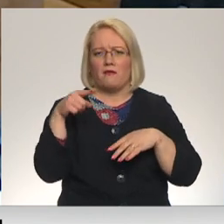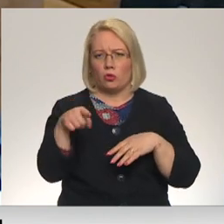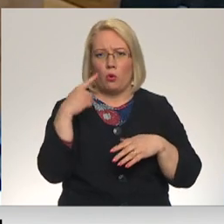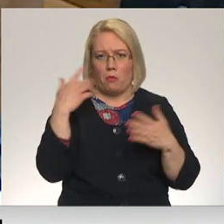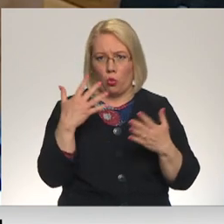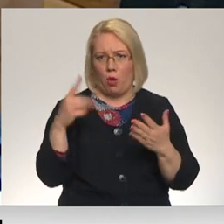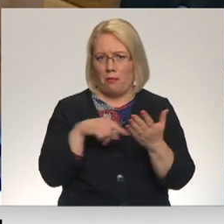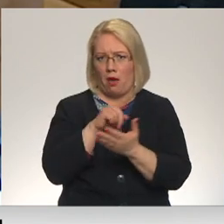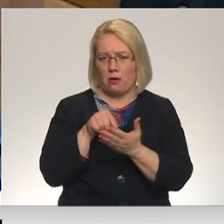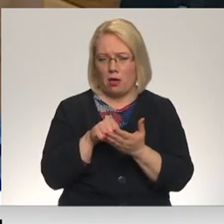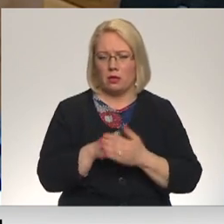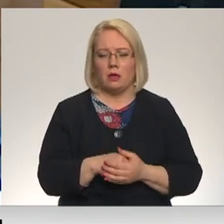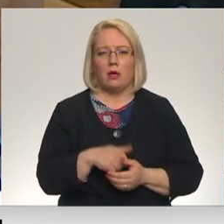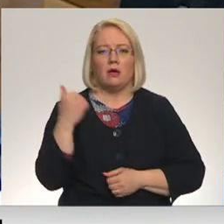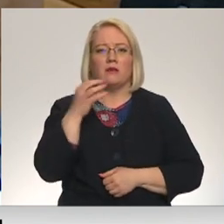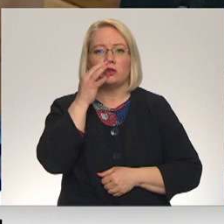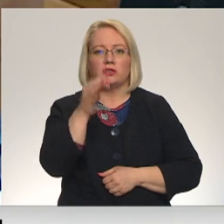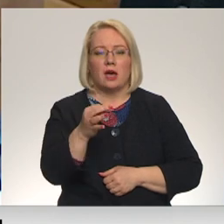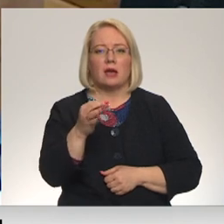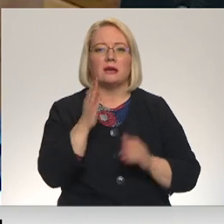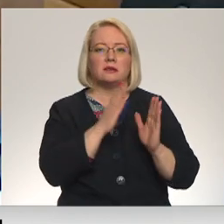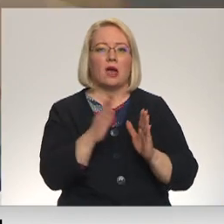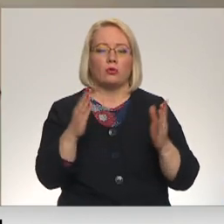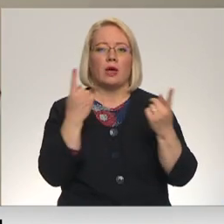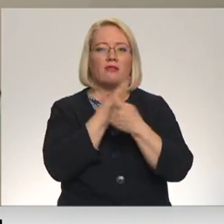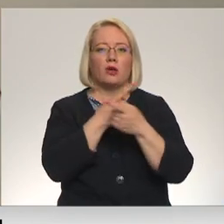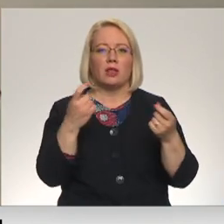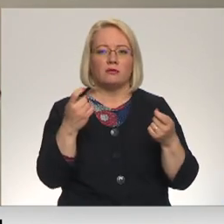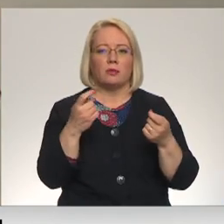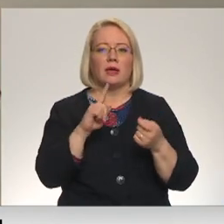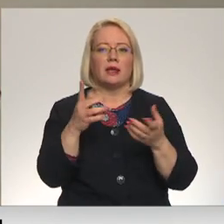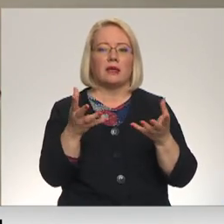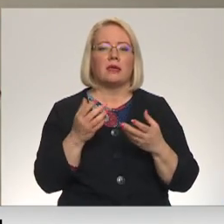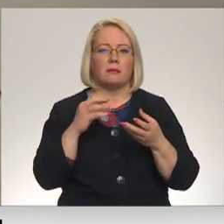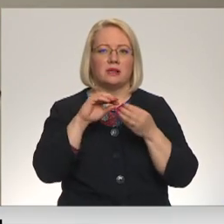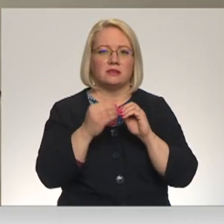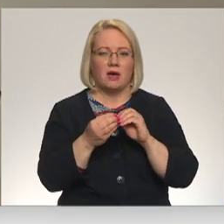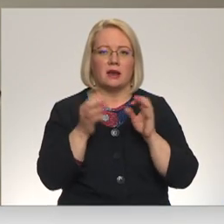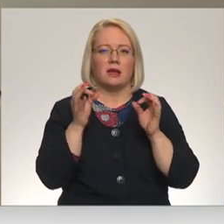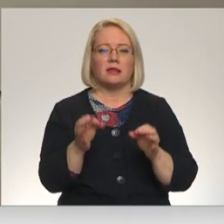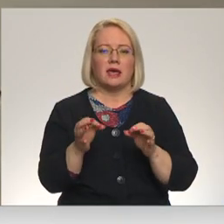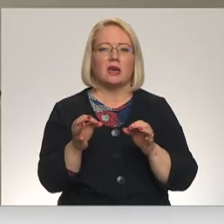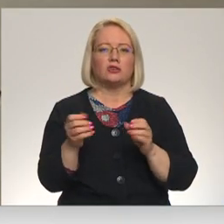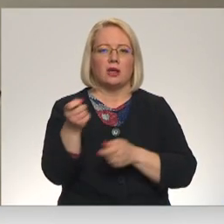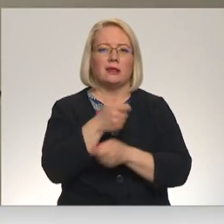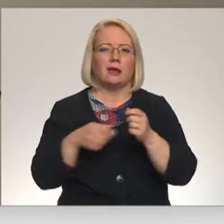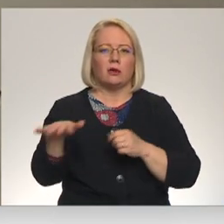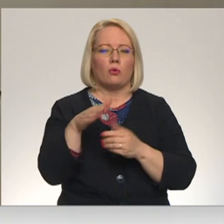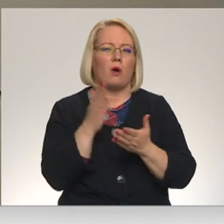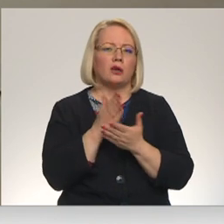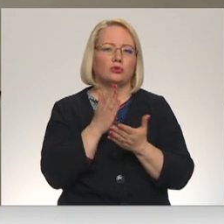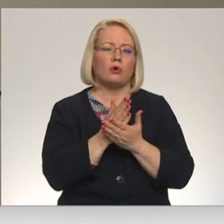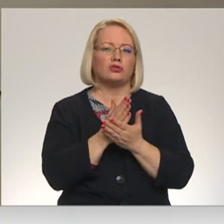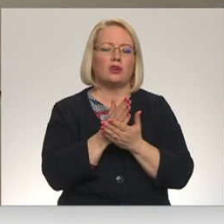Tad sagatavot informatīvā ziņojumā ir ņemtas vērā šobrīd tirgu esošās tendences